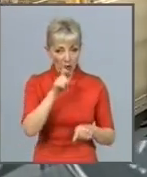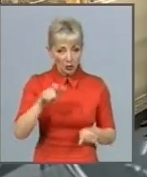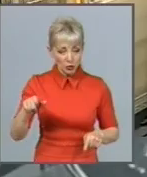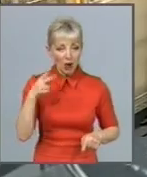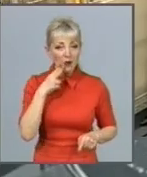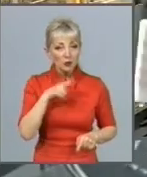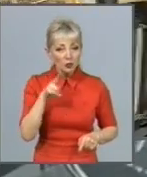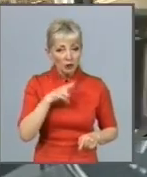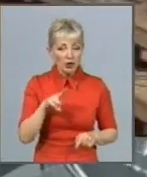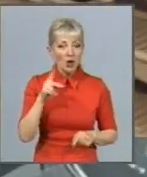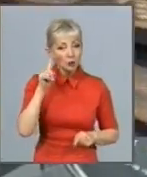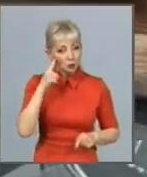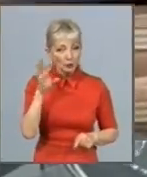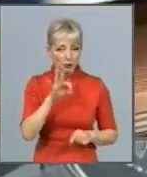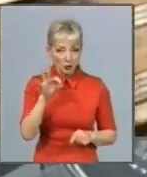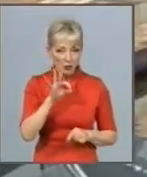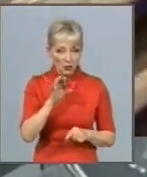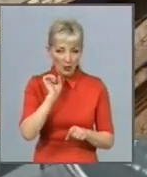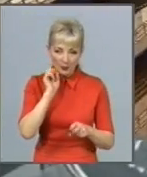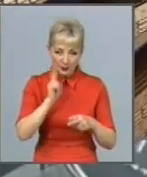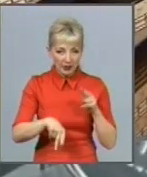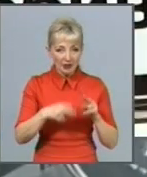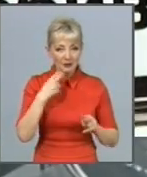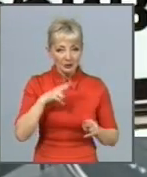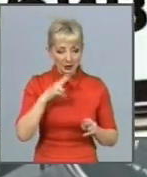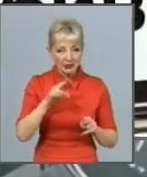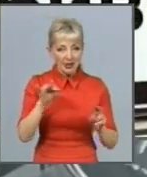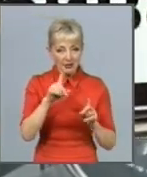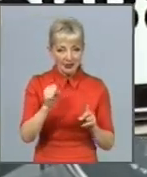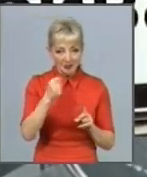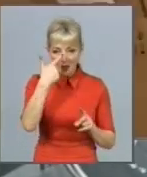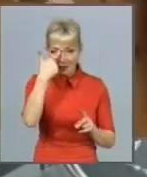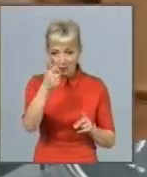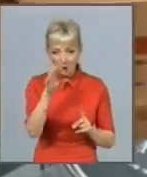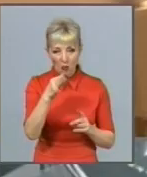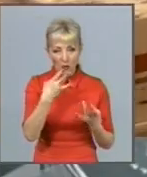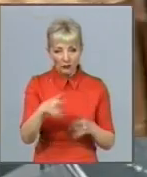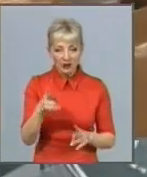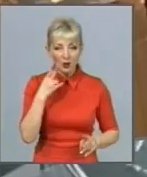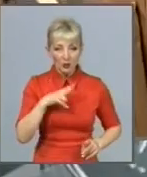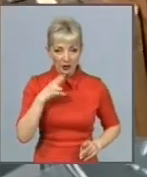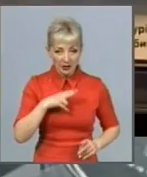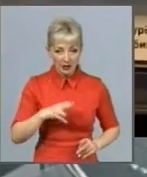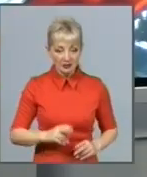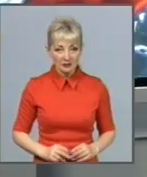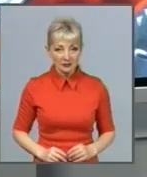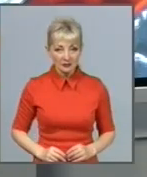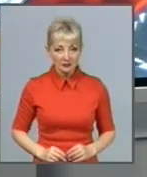куріння через попередження на пачках сигарет. Ігор Безкровний та Євген Клочко, Харківські Звістя.